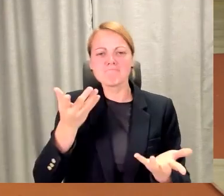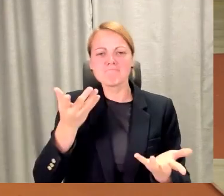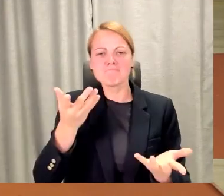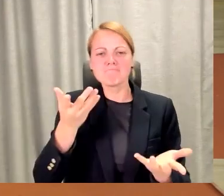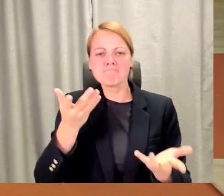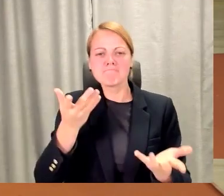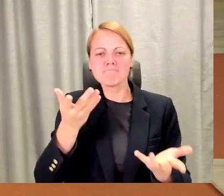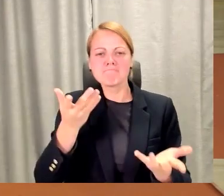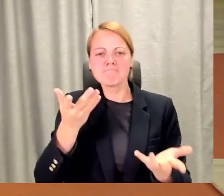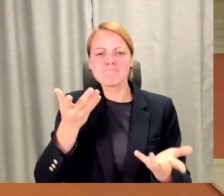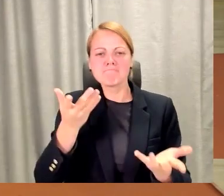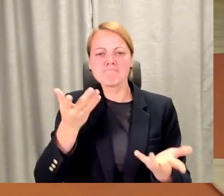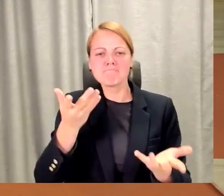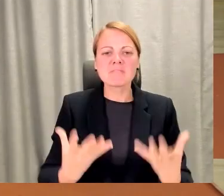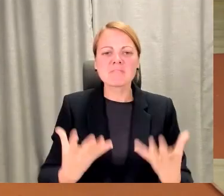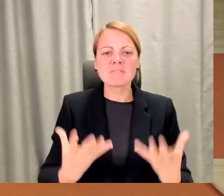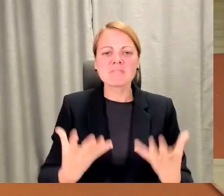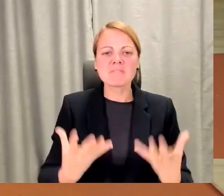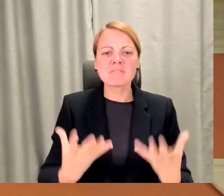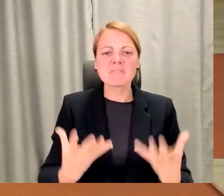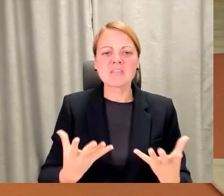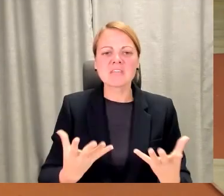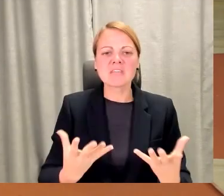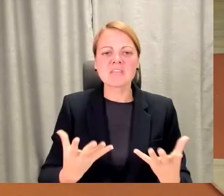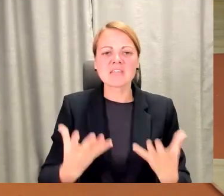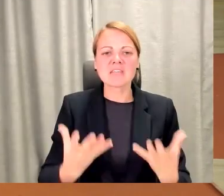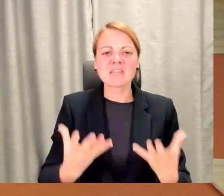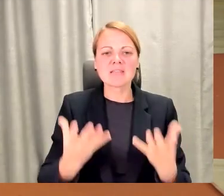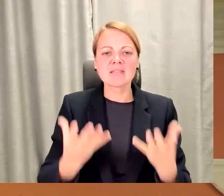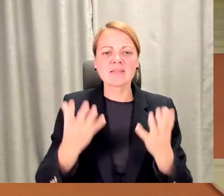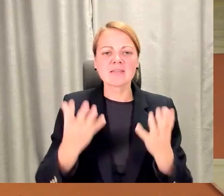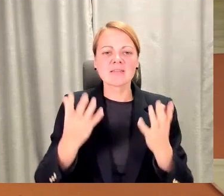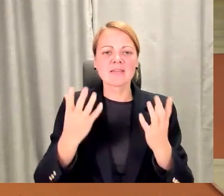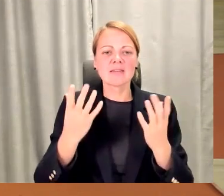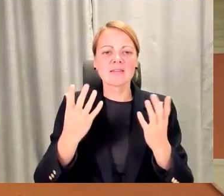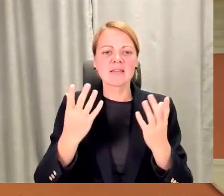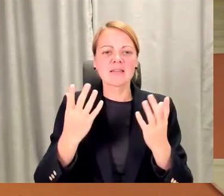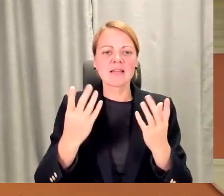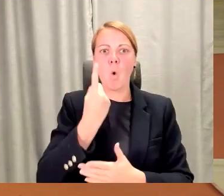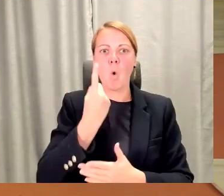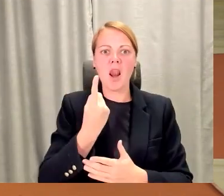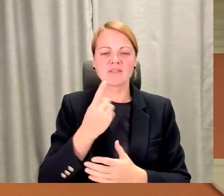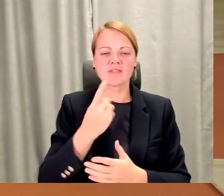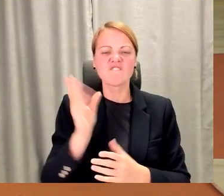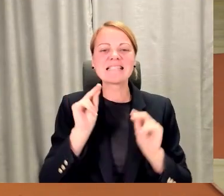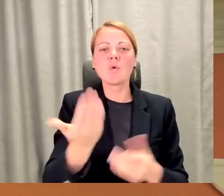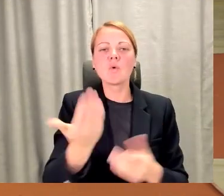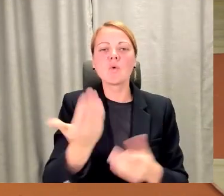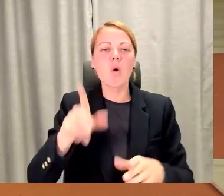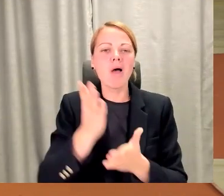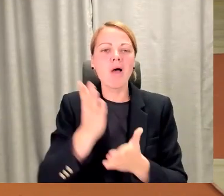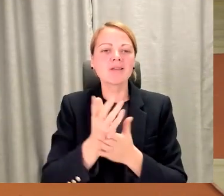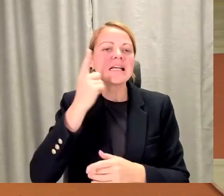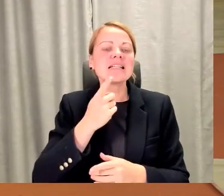impulsus, jo, visticamāk, jūs jau esat zināti kāri un gatavi pārmaiņām, bet jums iespējams vajag tikai mazu impulsu, kas